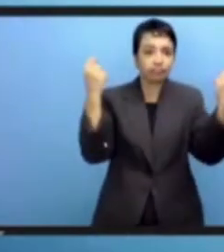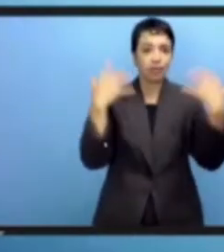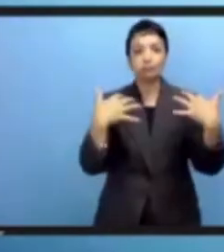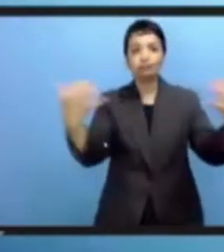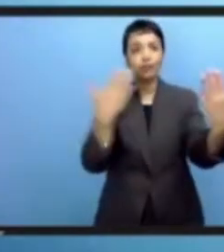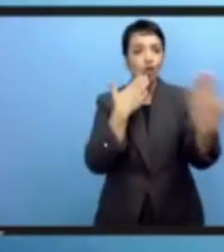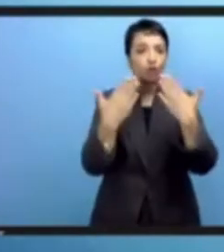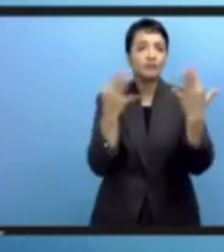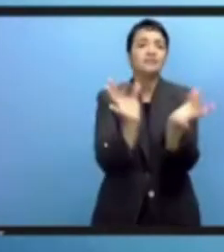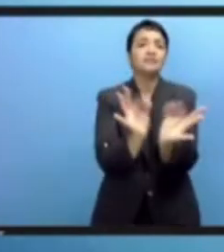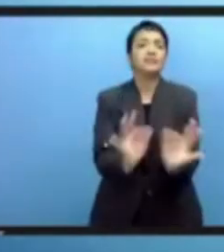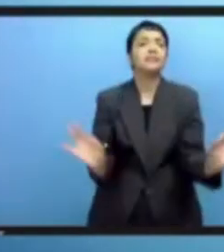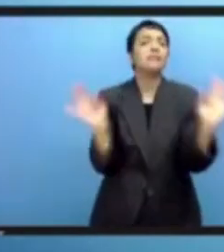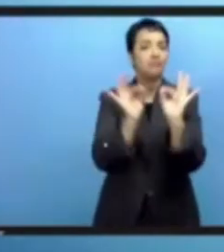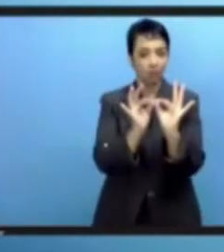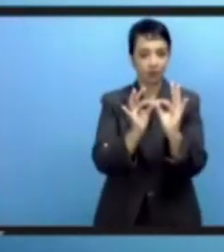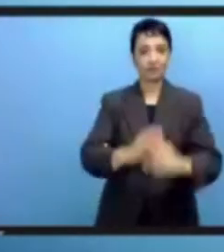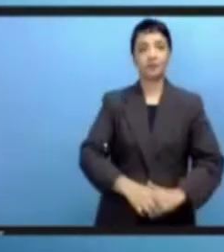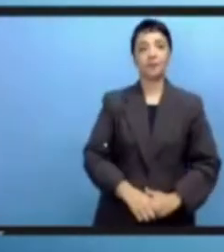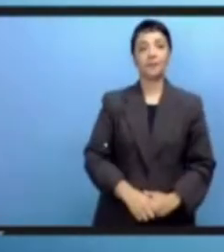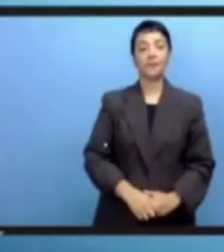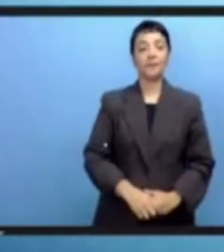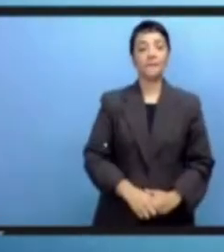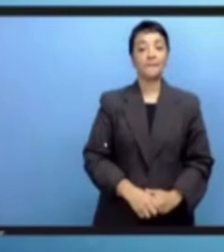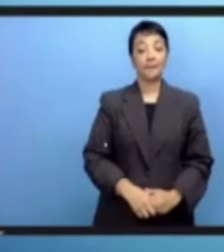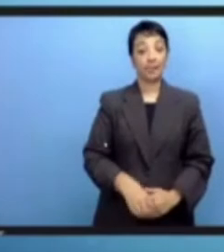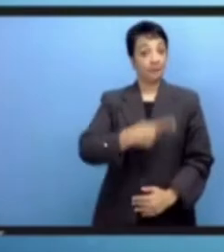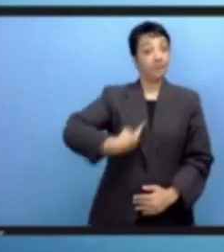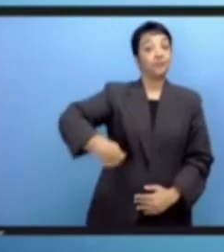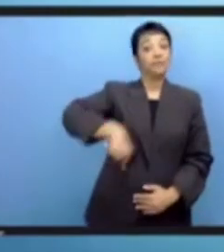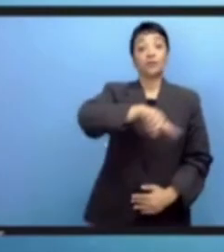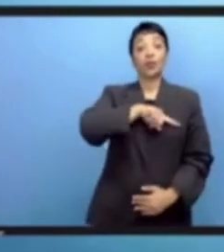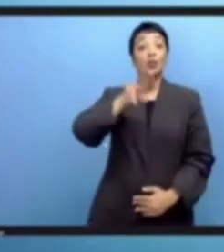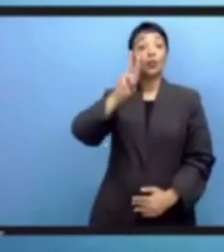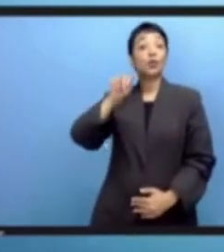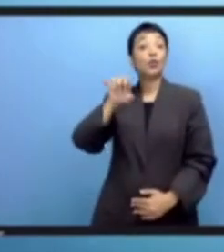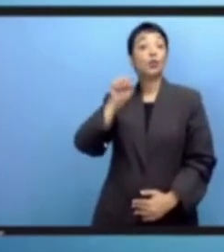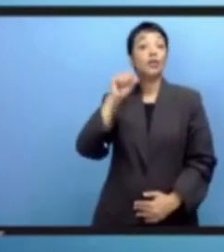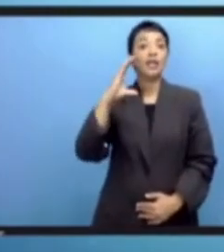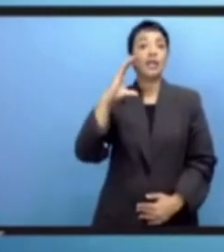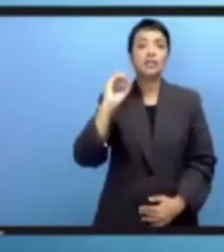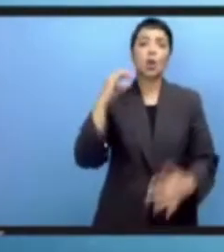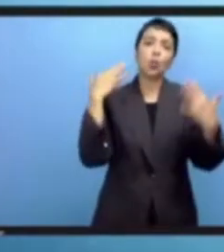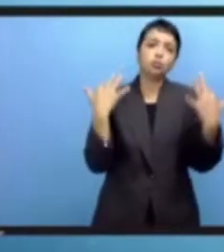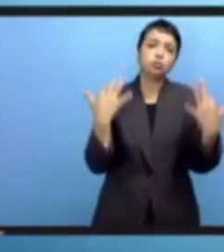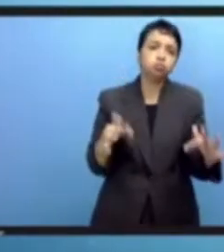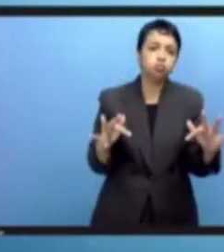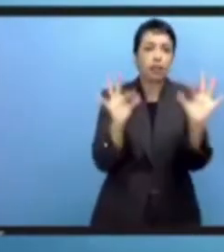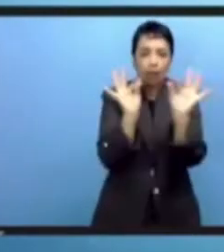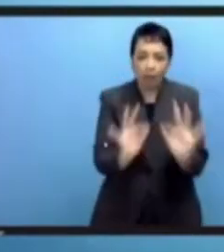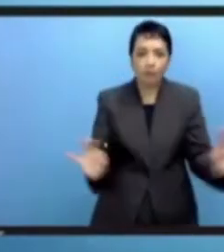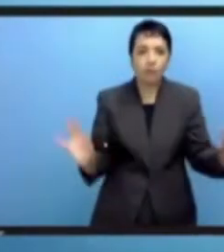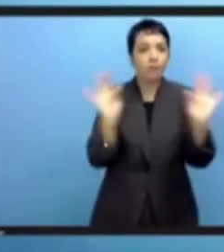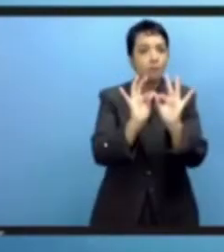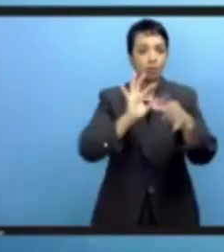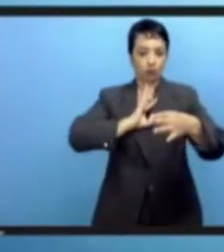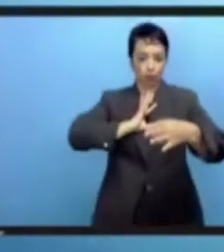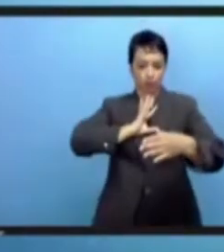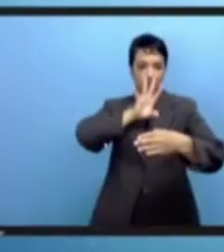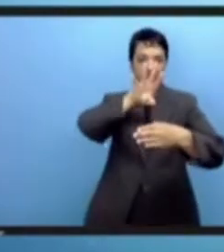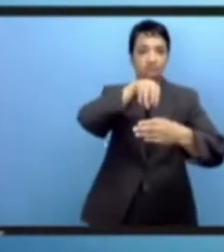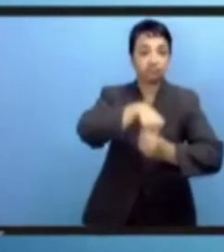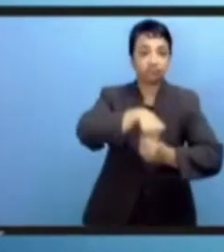المجتمع الهام إن منظمة اليونيسكو قد اشتركت بصورة مكثفة في منتدى حوكمة